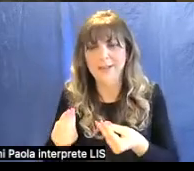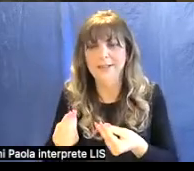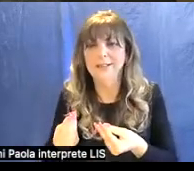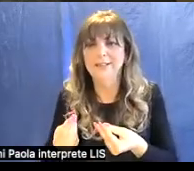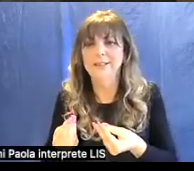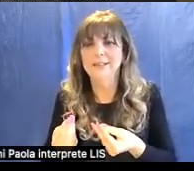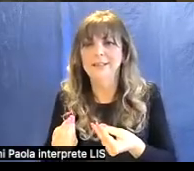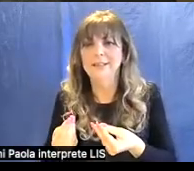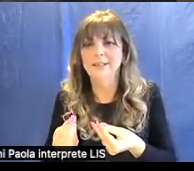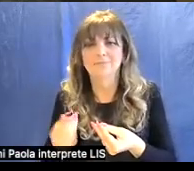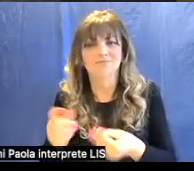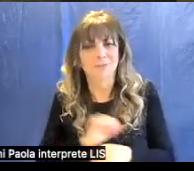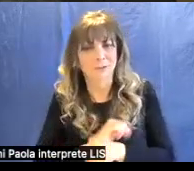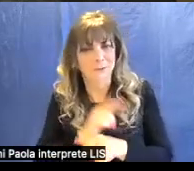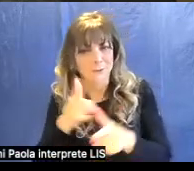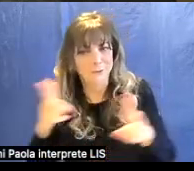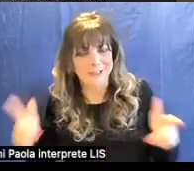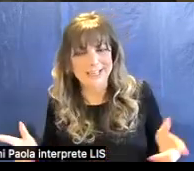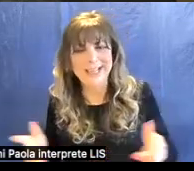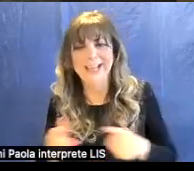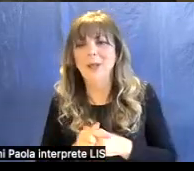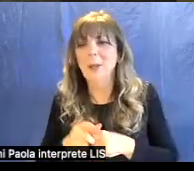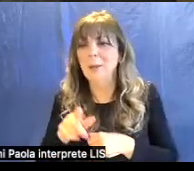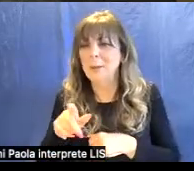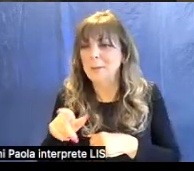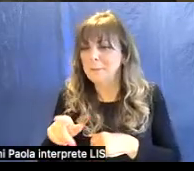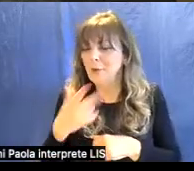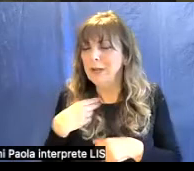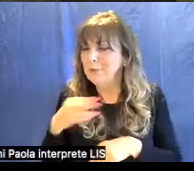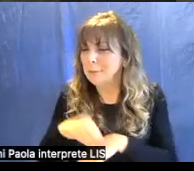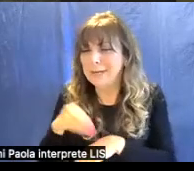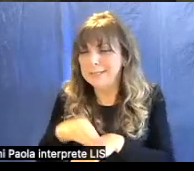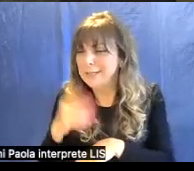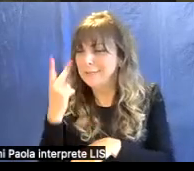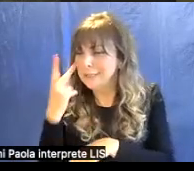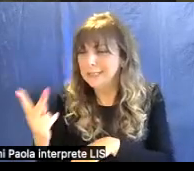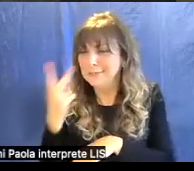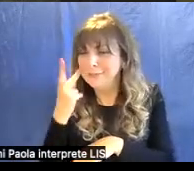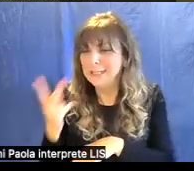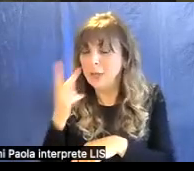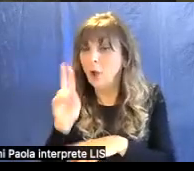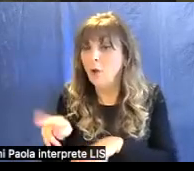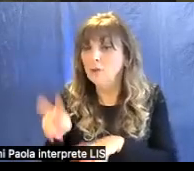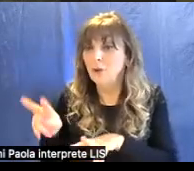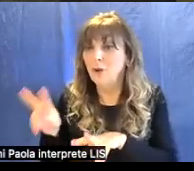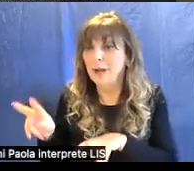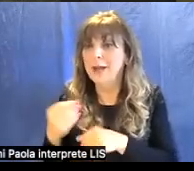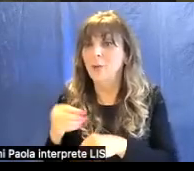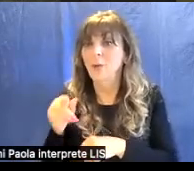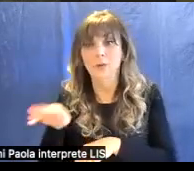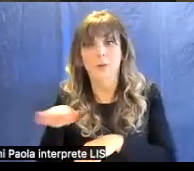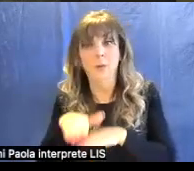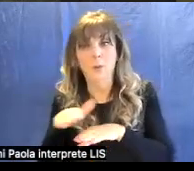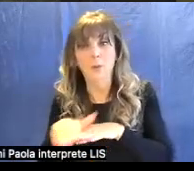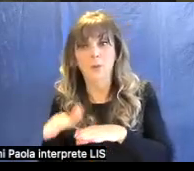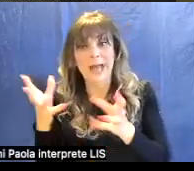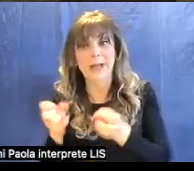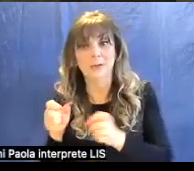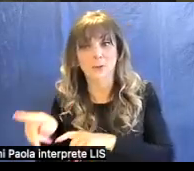meno misero e sfiduciato che non si fidando di Pietro voleva sempre essere presente quando egli azzurro nel lavoro adoperava quindi